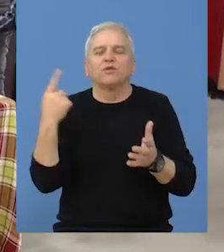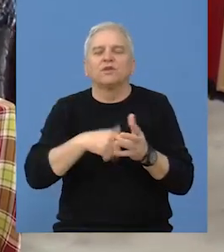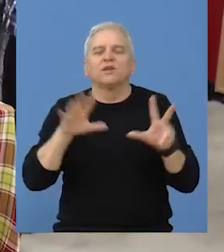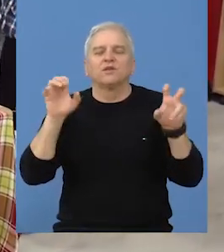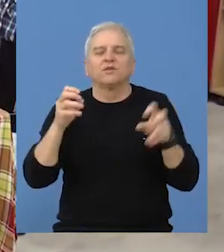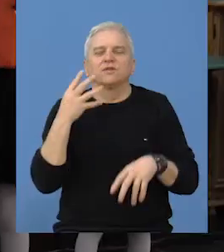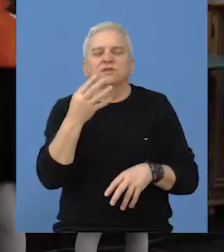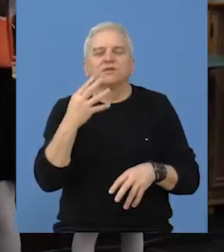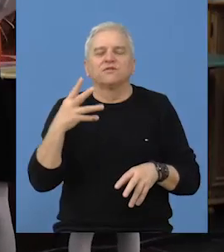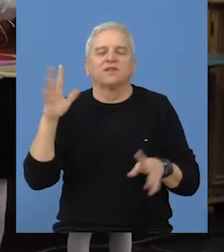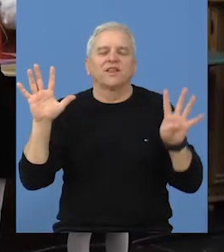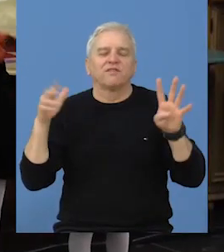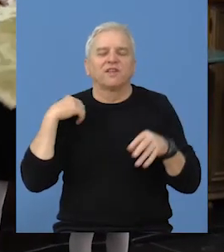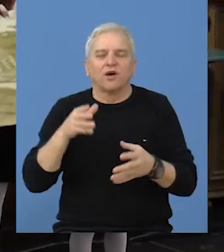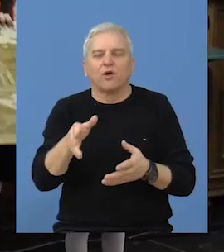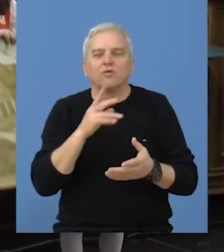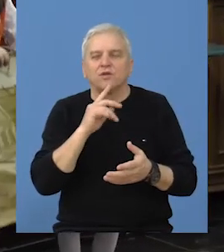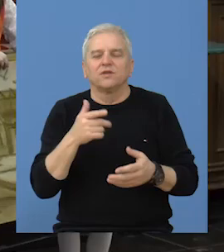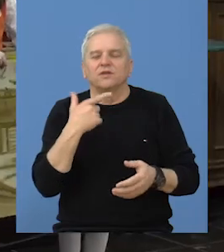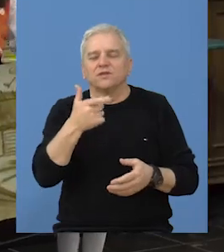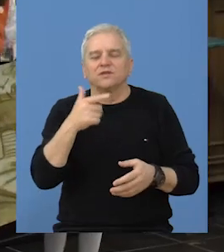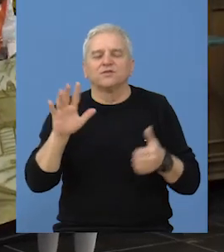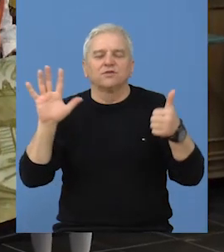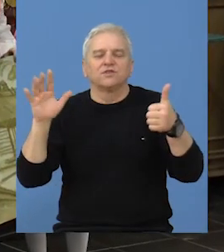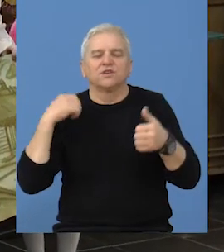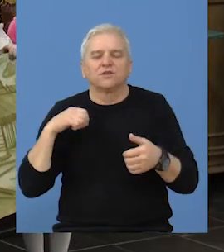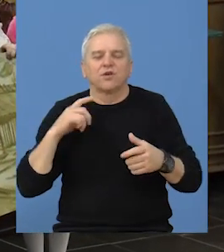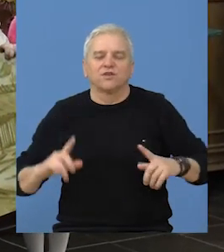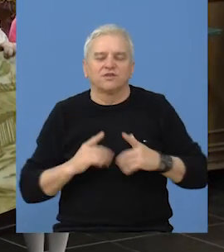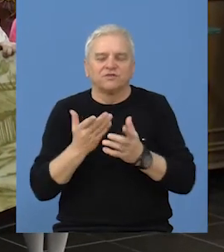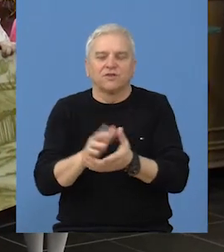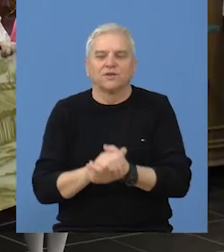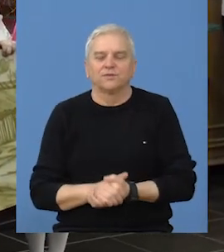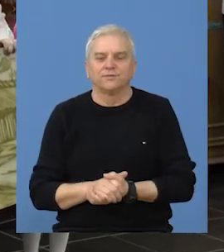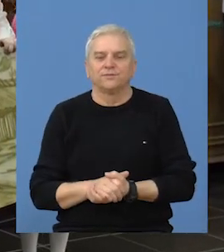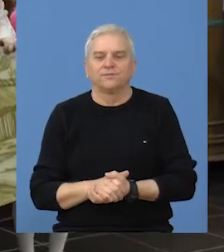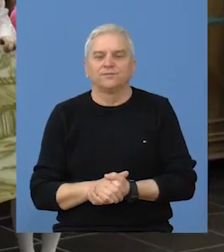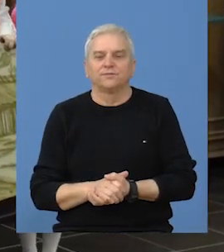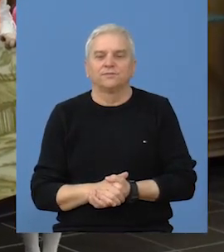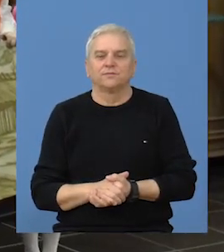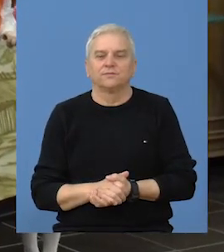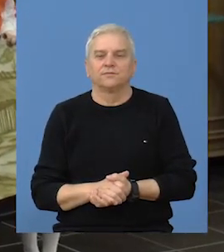1849. godine u 26. godini života.